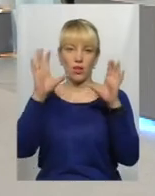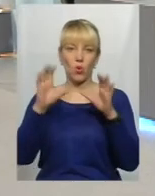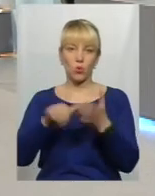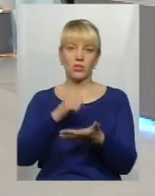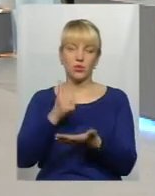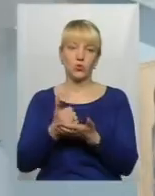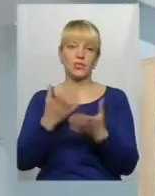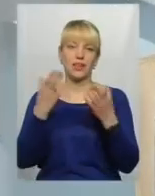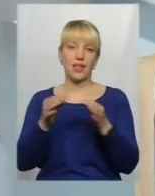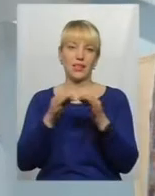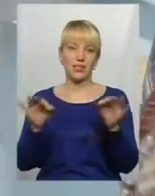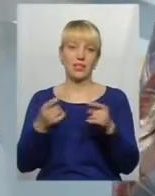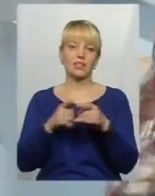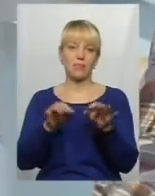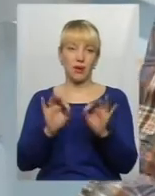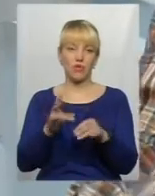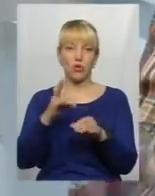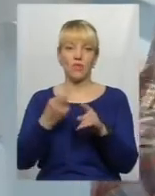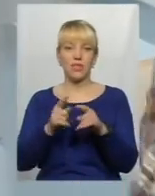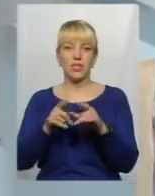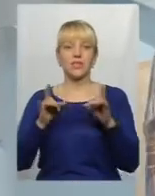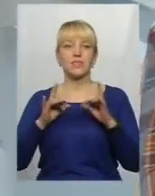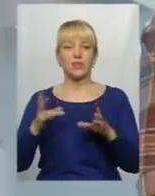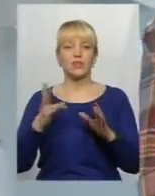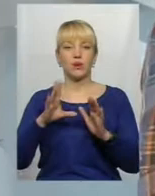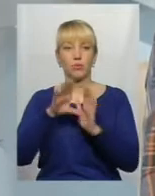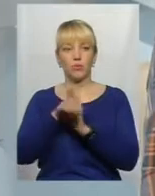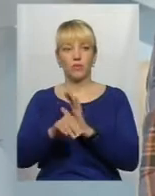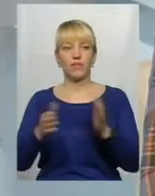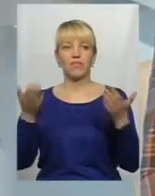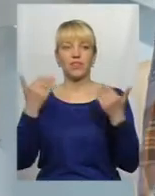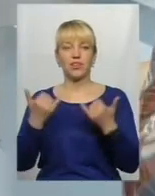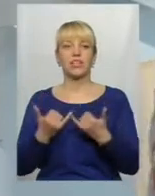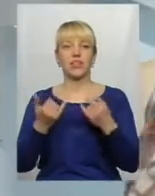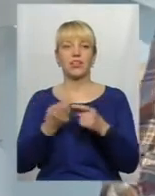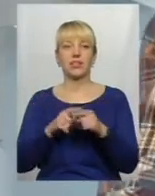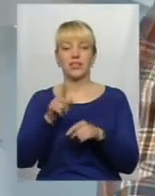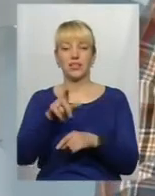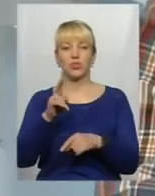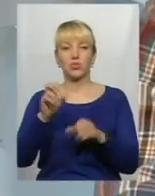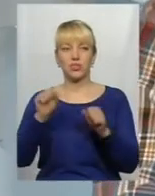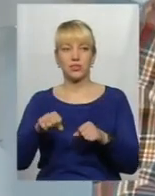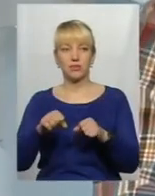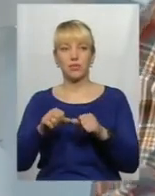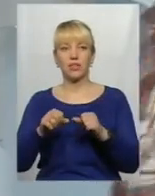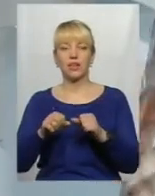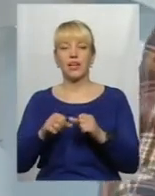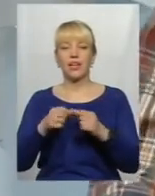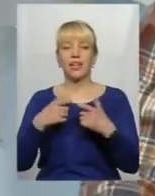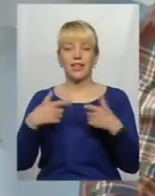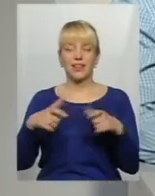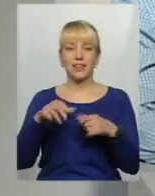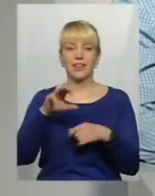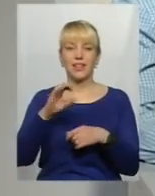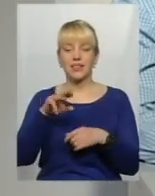свята правильні, так? Але в це свято треба запроваджувати вихідний для тих, хто зміг скласти тести з Конституції, зізнання